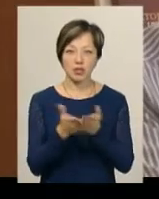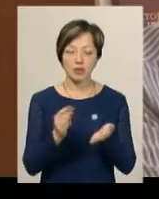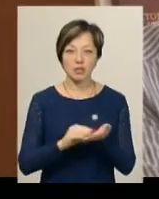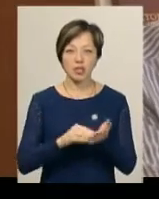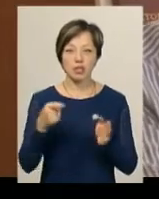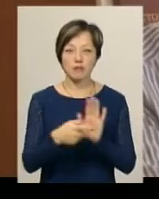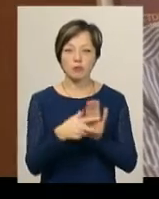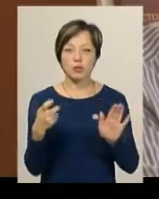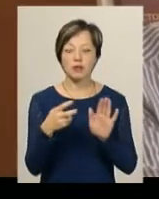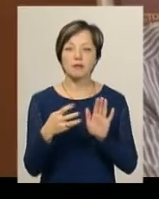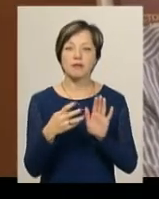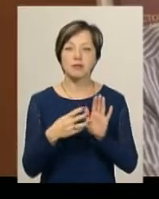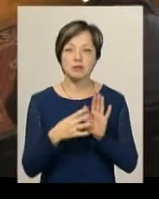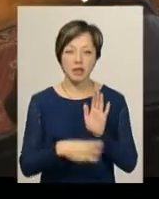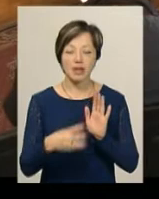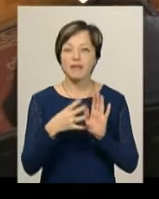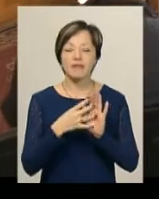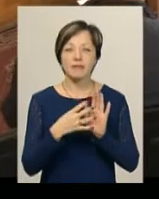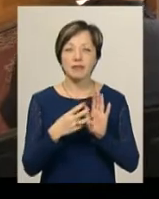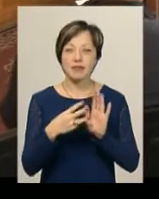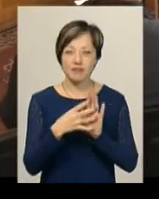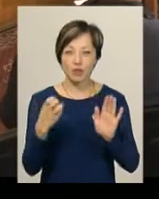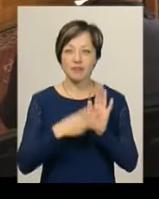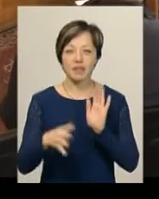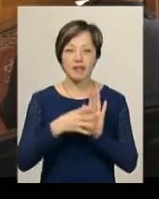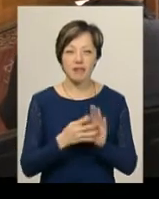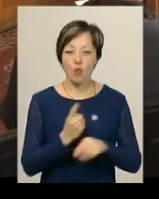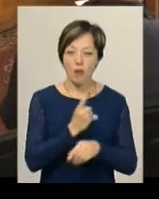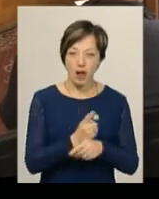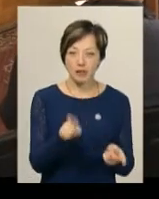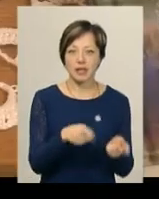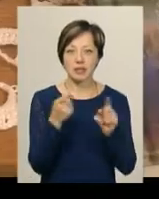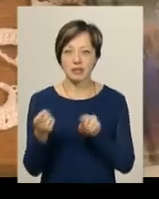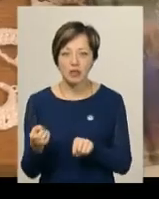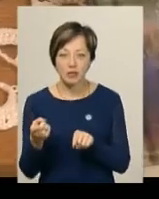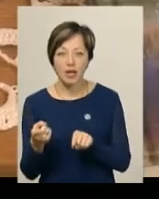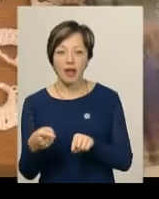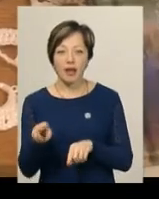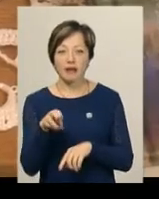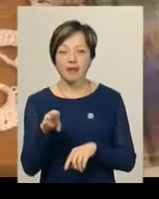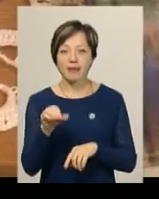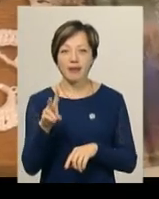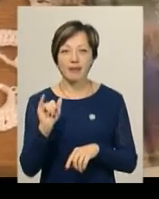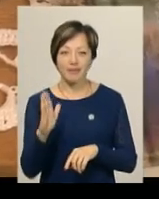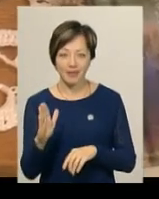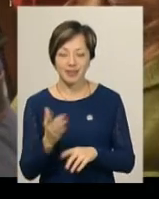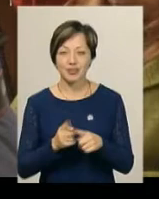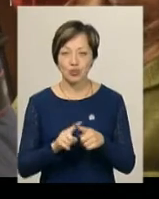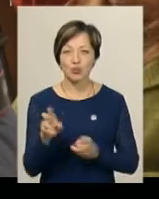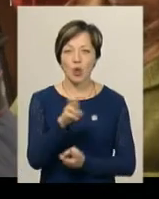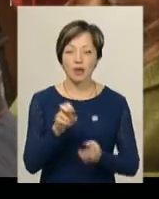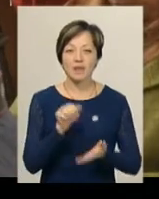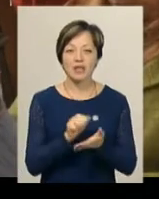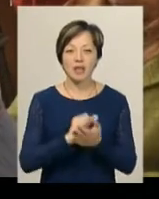році. Розпочинав із гуморесок, згодом вирішив перейти у жанр детективної книги. Після презентації книги «Шакал» шукатиме